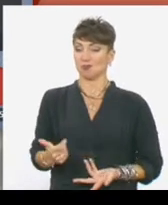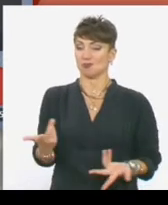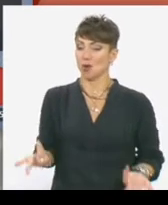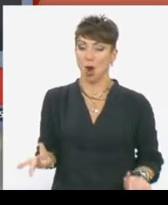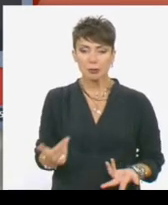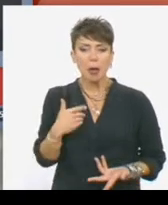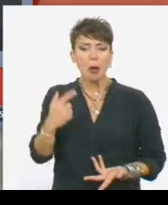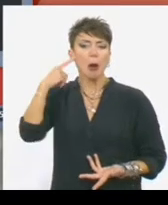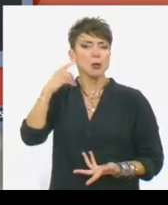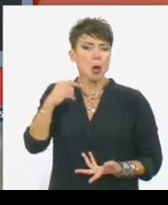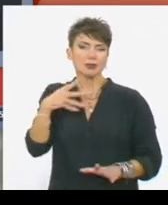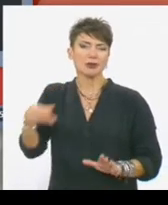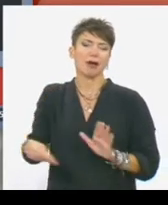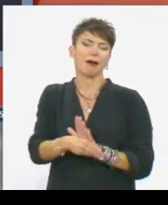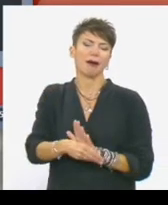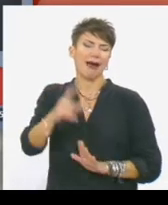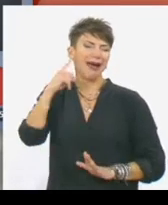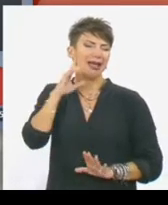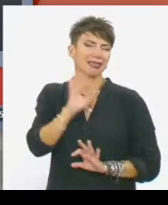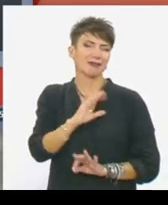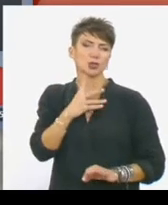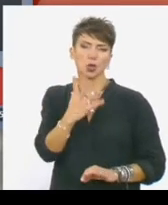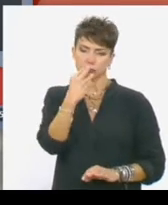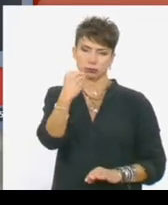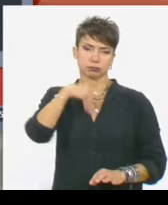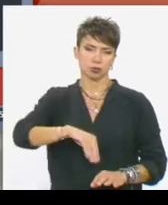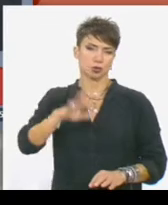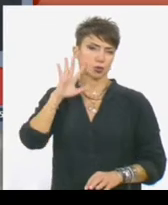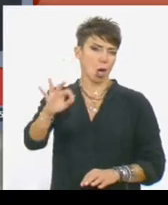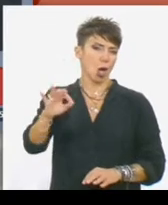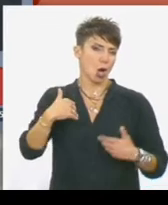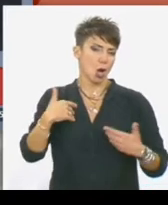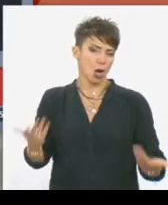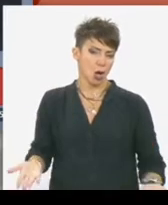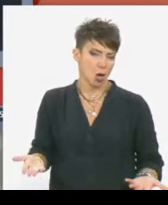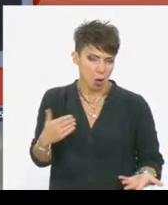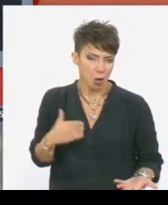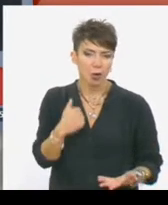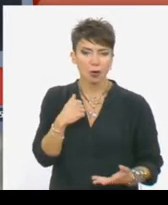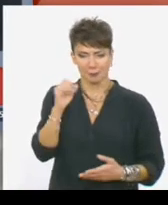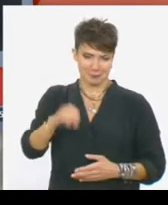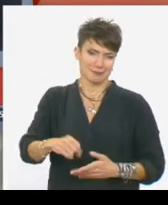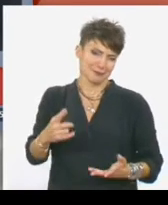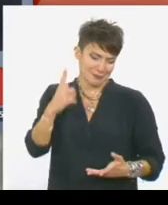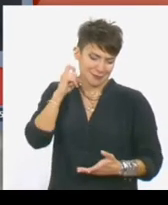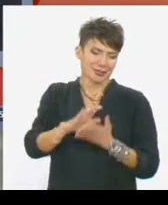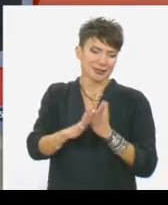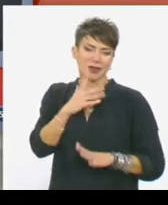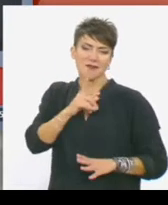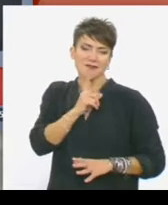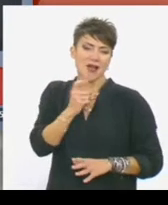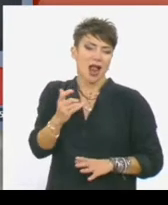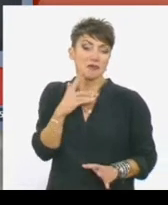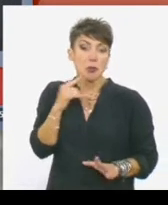πάντων, εγώ το πήρα, το ρογωγή, να με ρογωγήσει για να κλείσω το στόμα μου, να γλυκωθώ τα λεφτά, έτσι, από τα τόσες